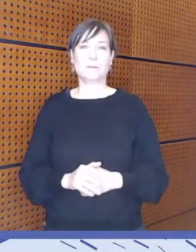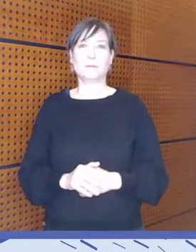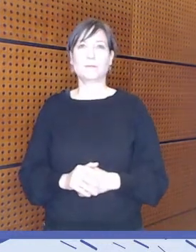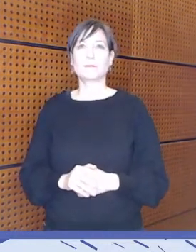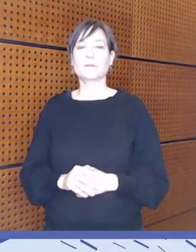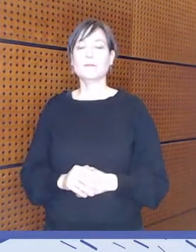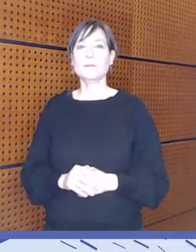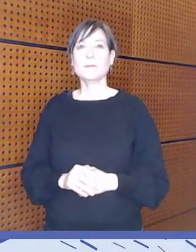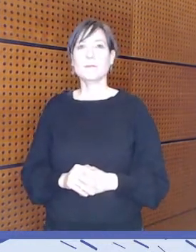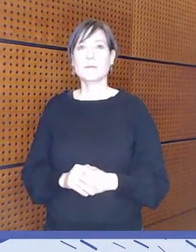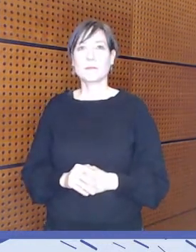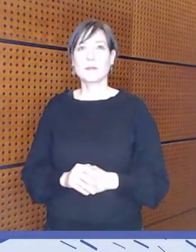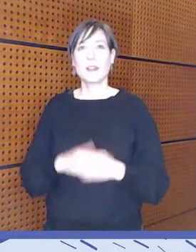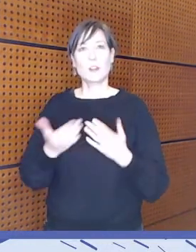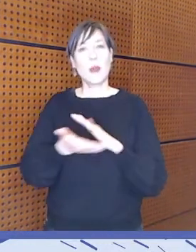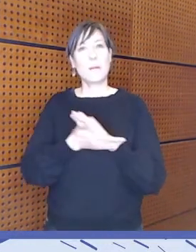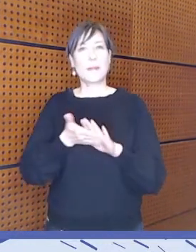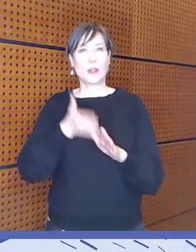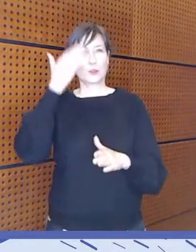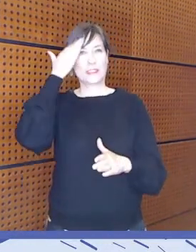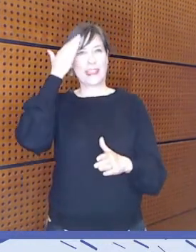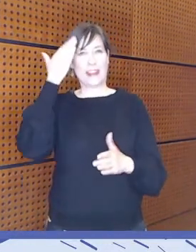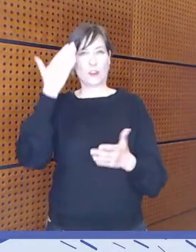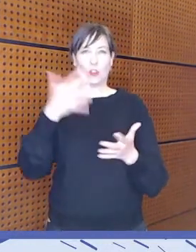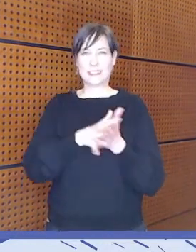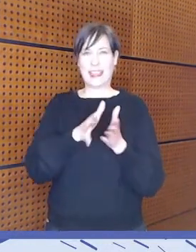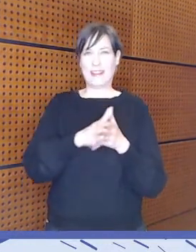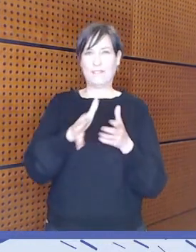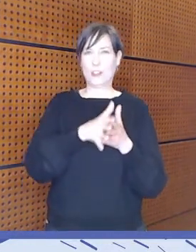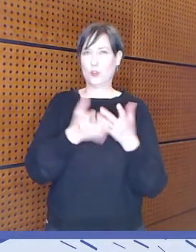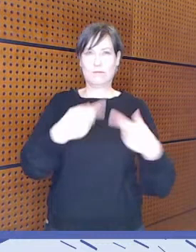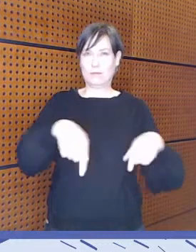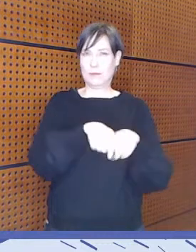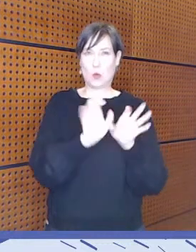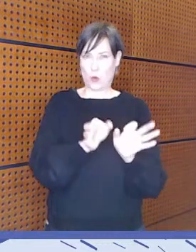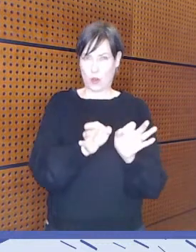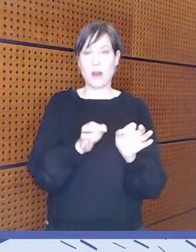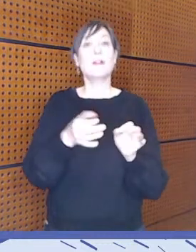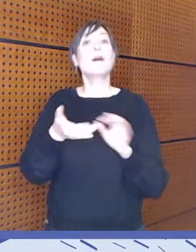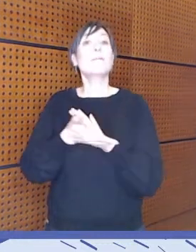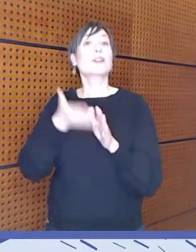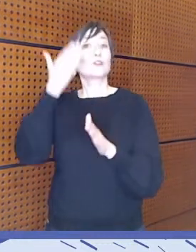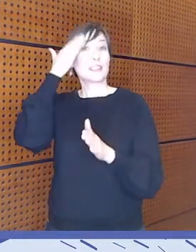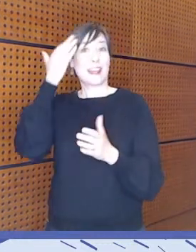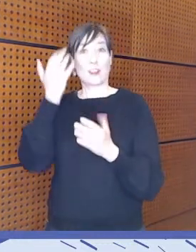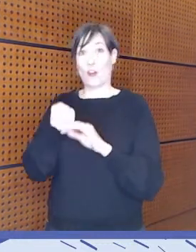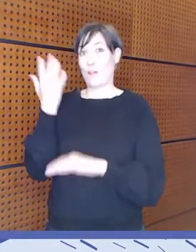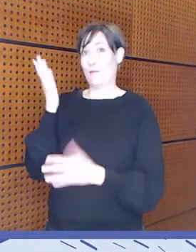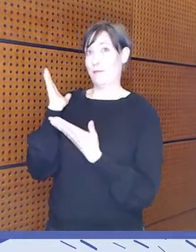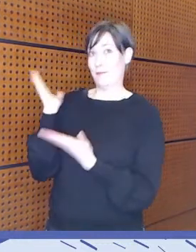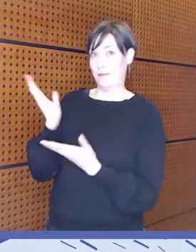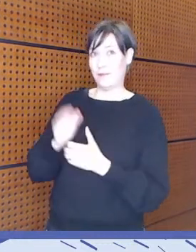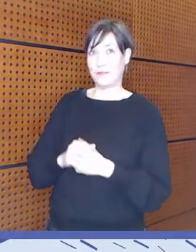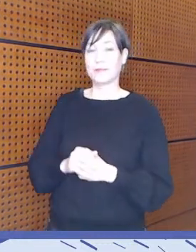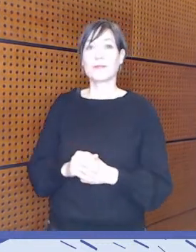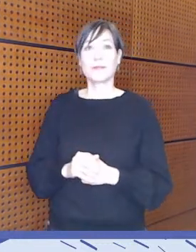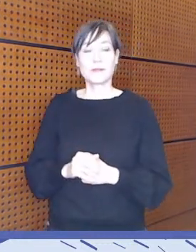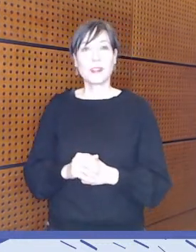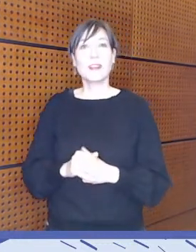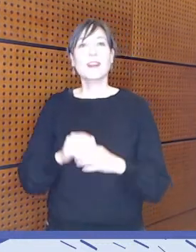Tässä on nyt perustietoja tästä selvityksen toteuttamisesta. Tosiaan tavoitteena meillä tässä oli vähän